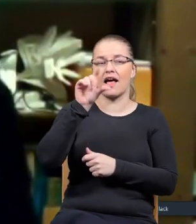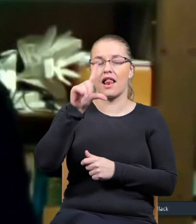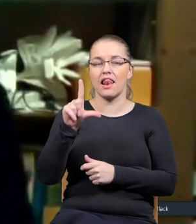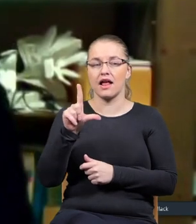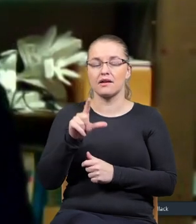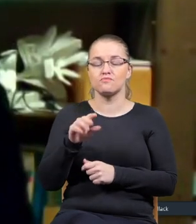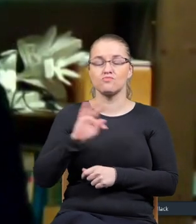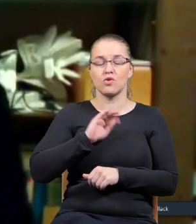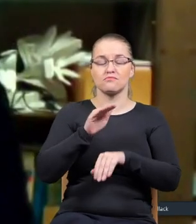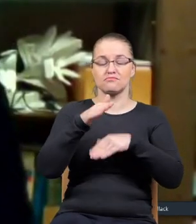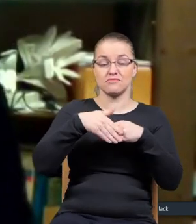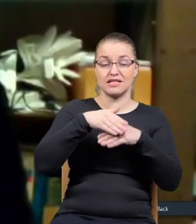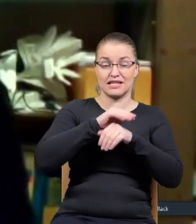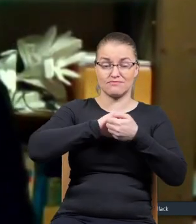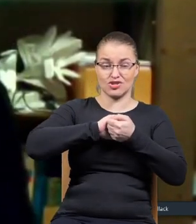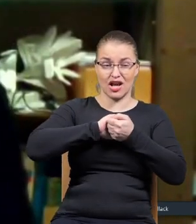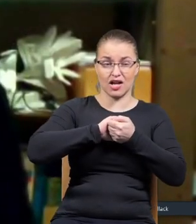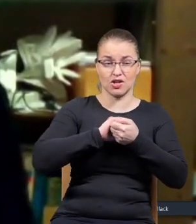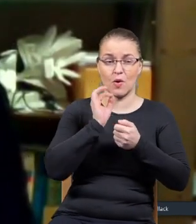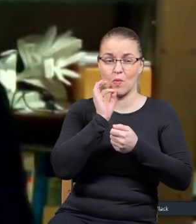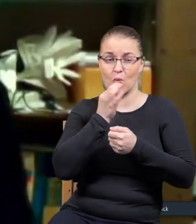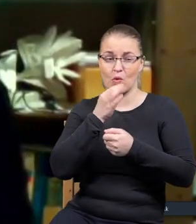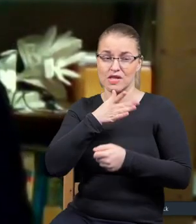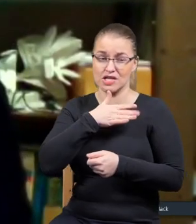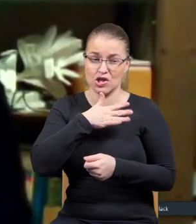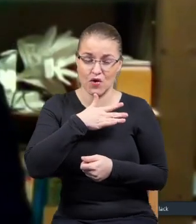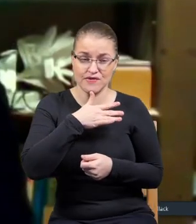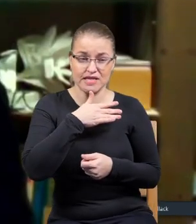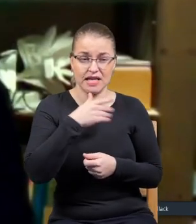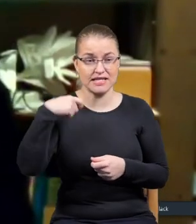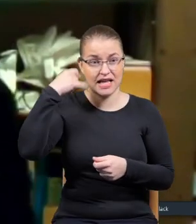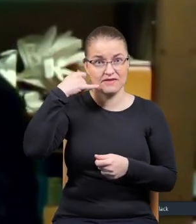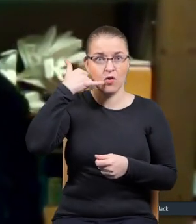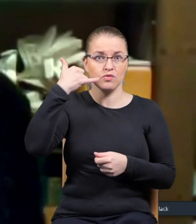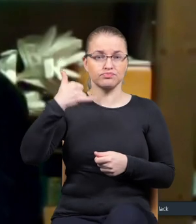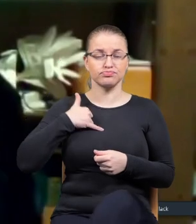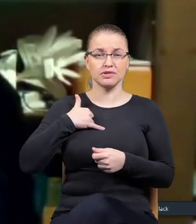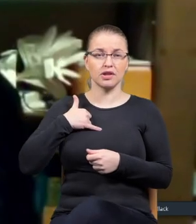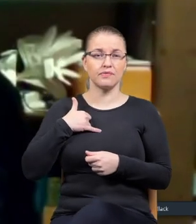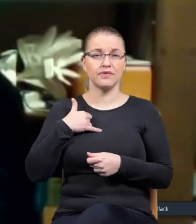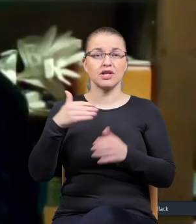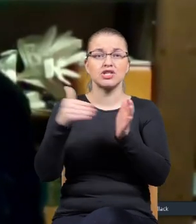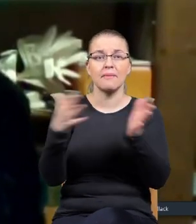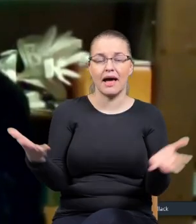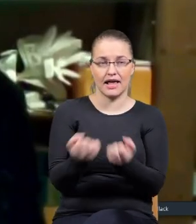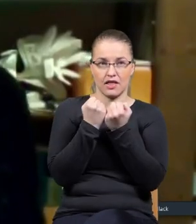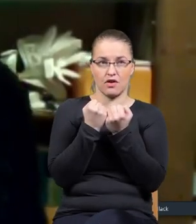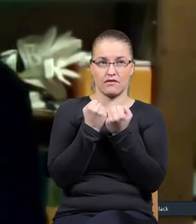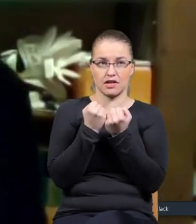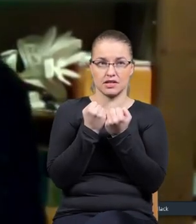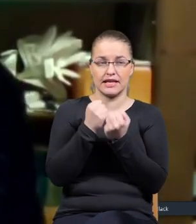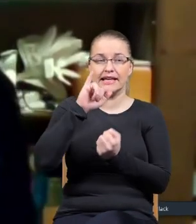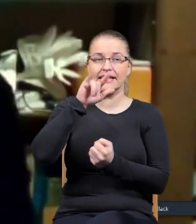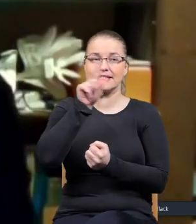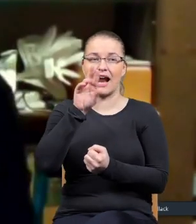bliski przyjaciel z młodzieży średnowskiej dzwonił do mnie i powiedział Martin, słuchaj, trzeba ratować, bo